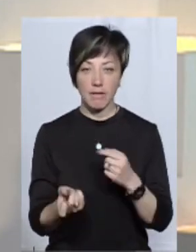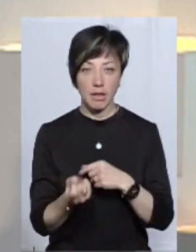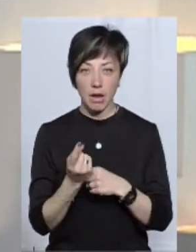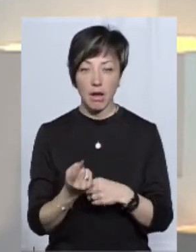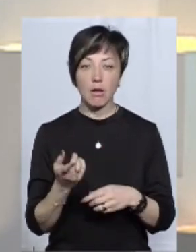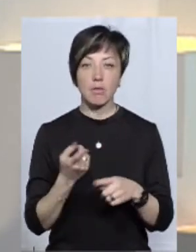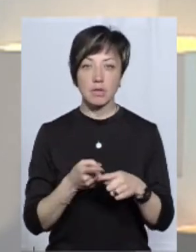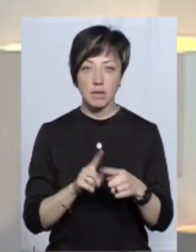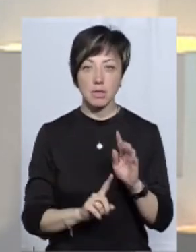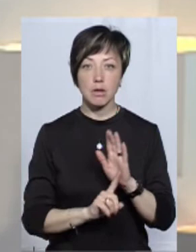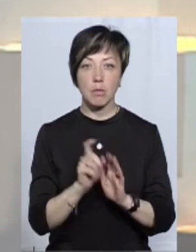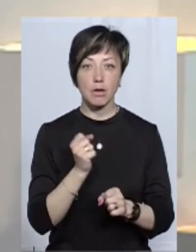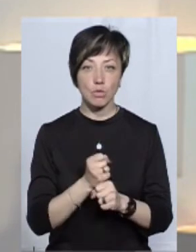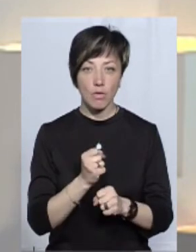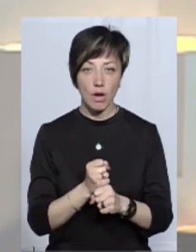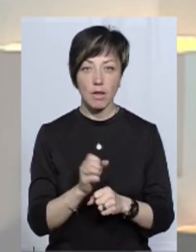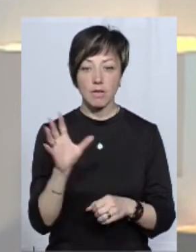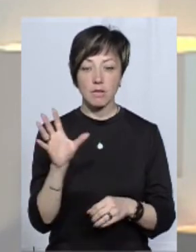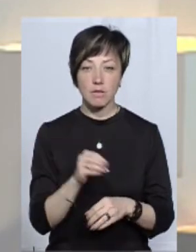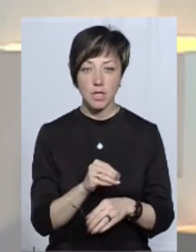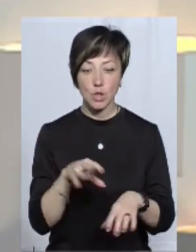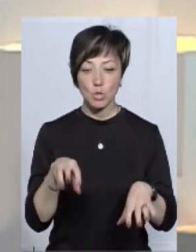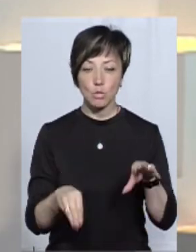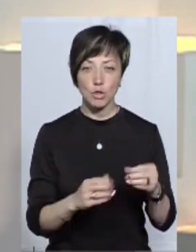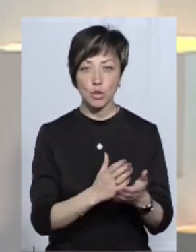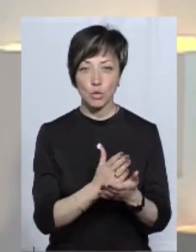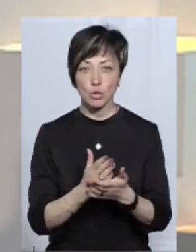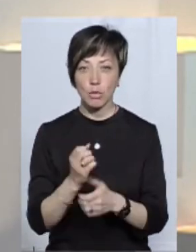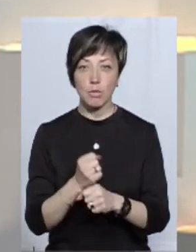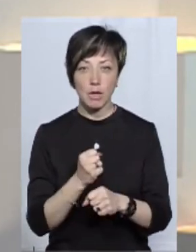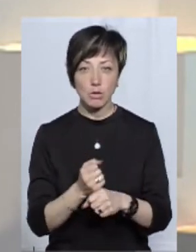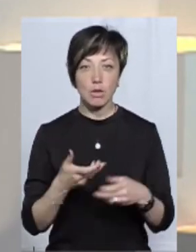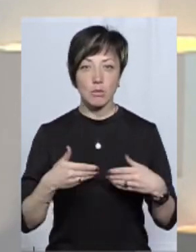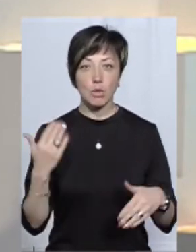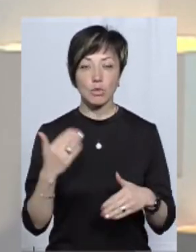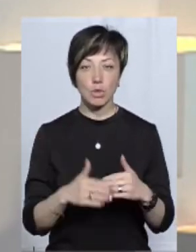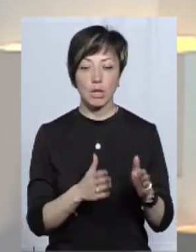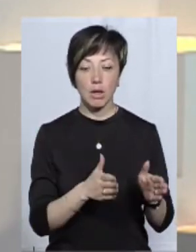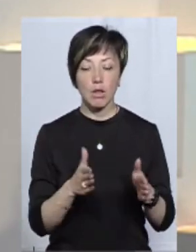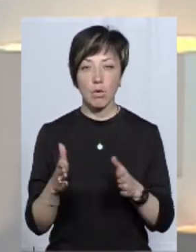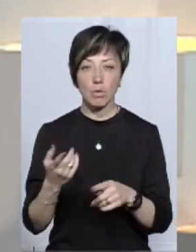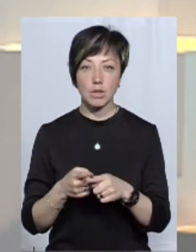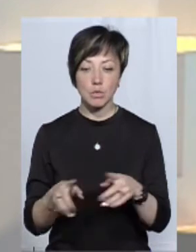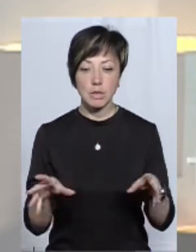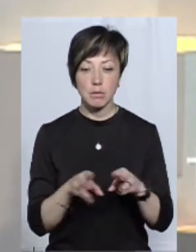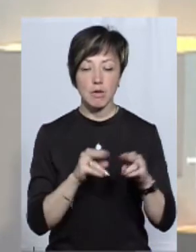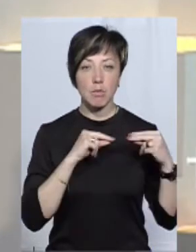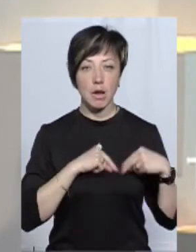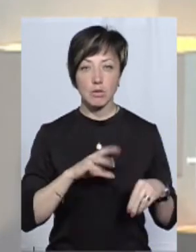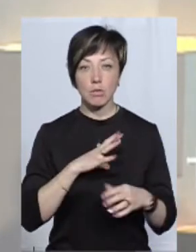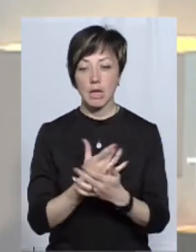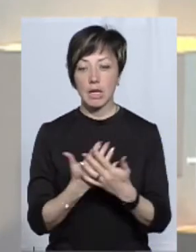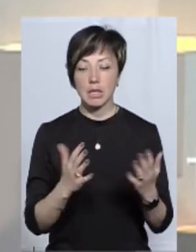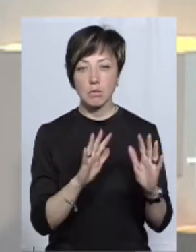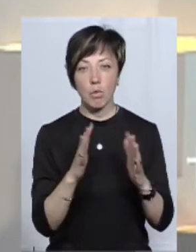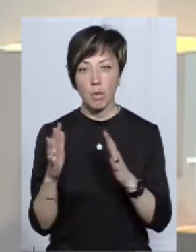виникає. Тобто, воно запрацювало, всі суміжні служби працюють, ми вже налагодили цю співпрацю. Були